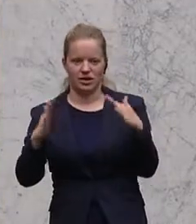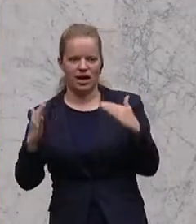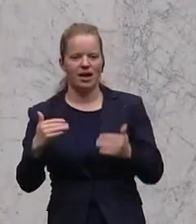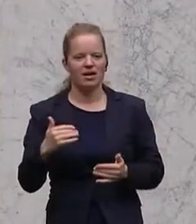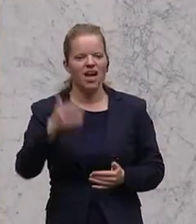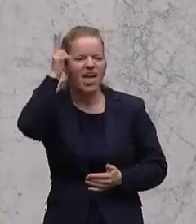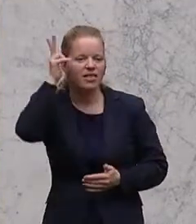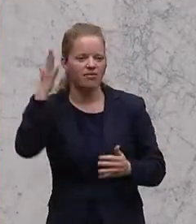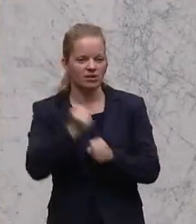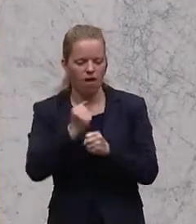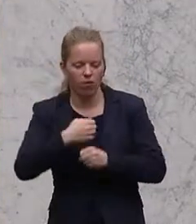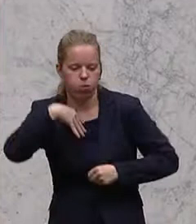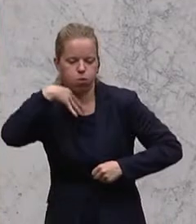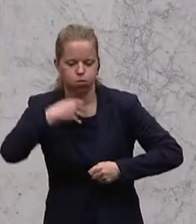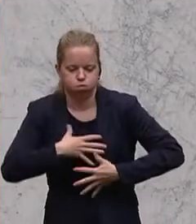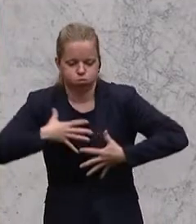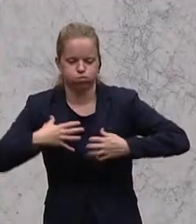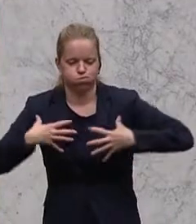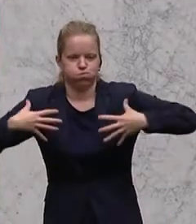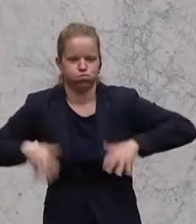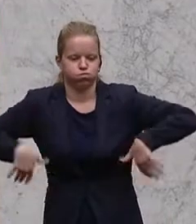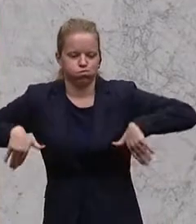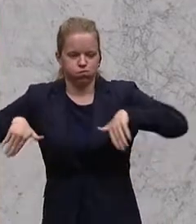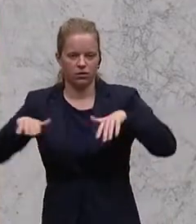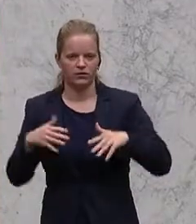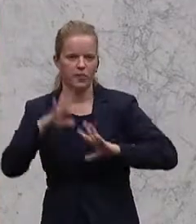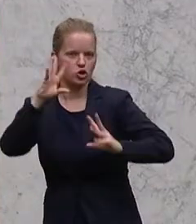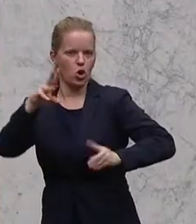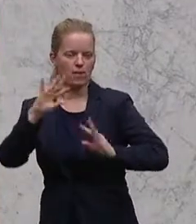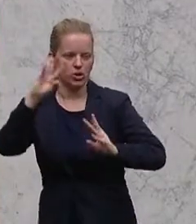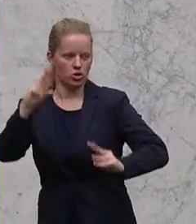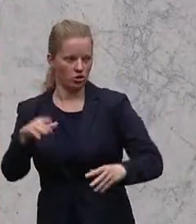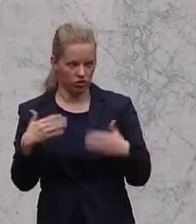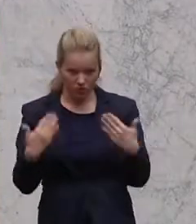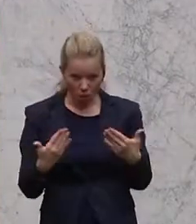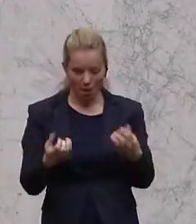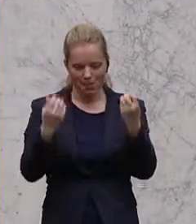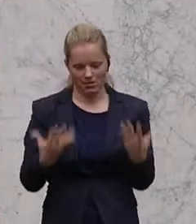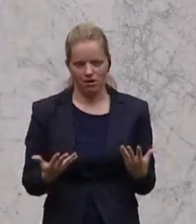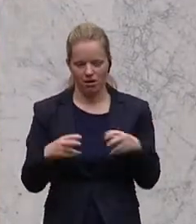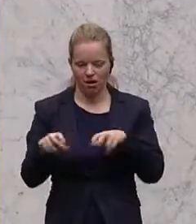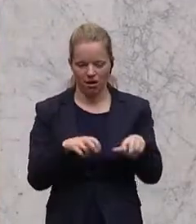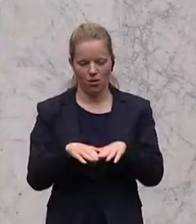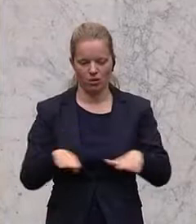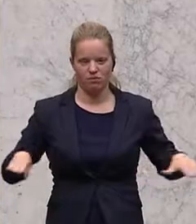aufplustert und als der Schönste und Größte darstellt. Und das haben wir leider auf der Regierungsbank erlebt.